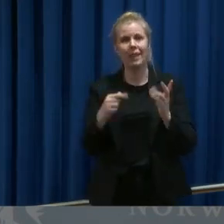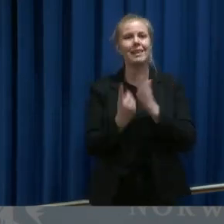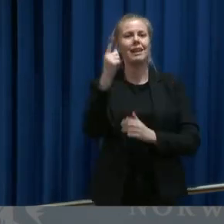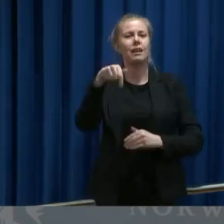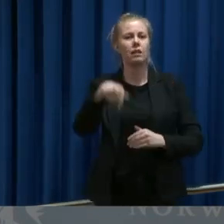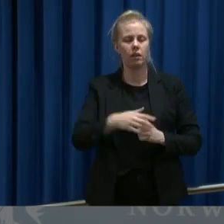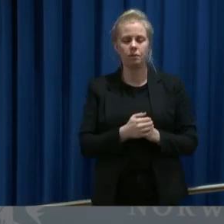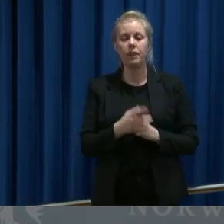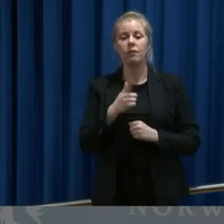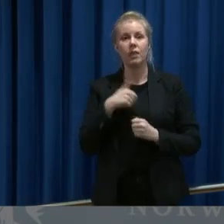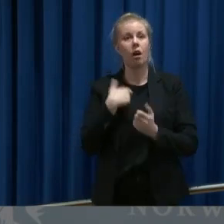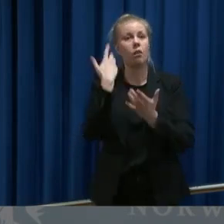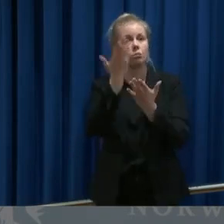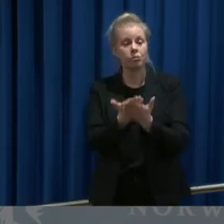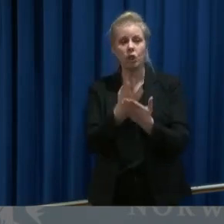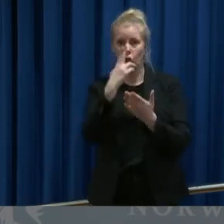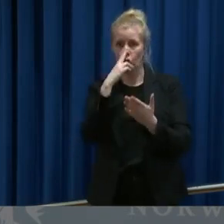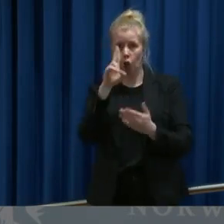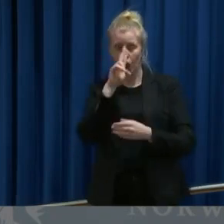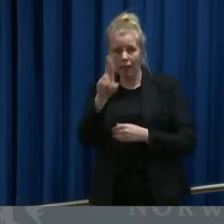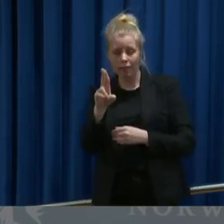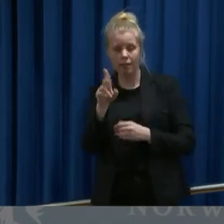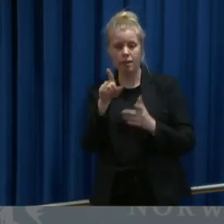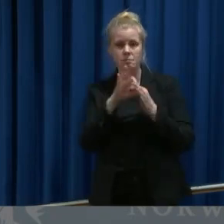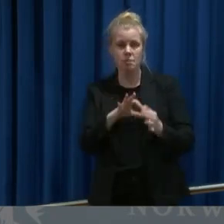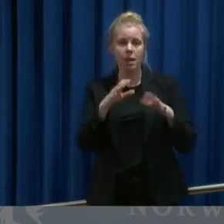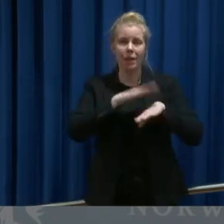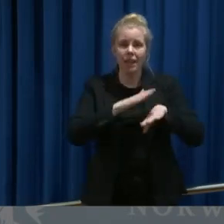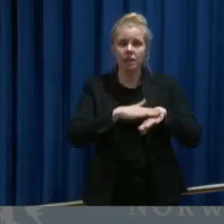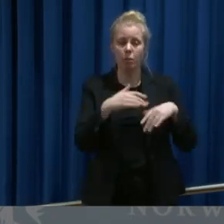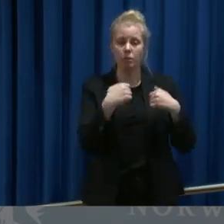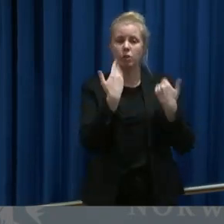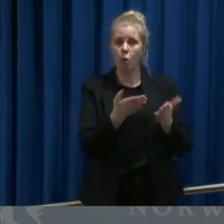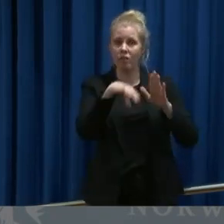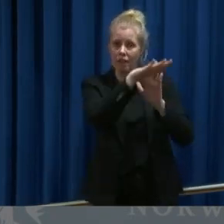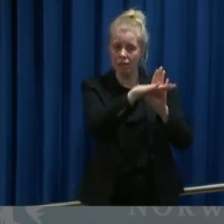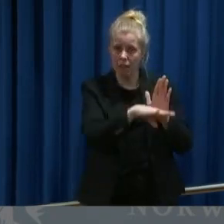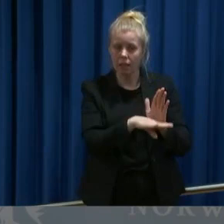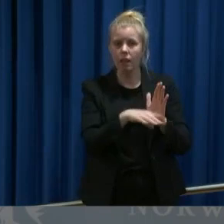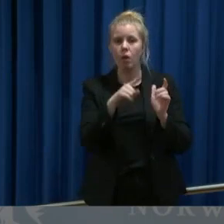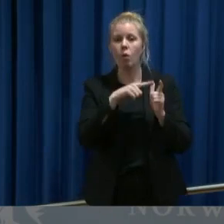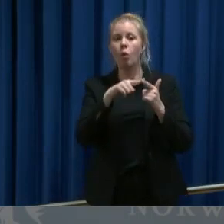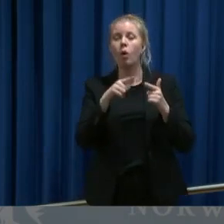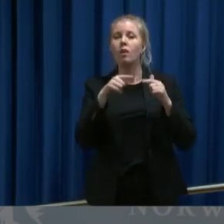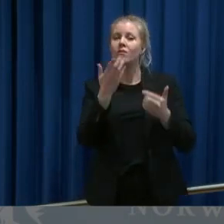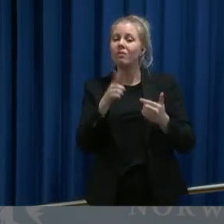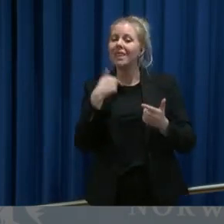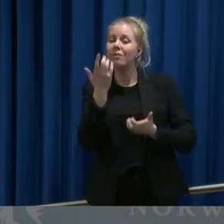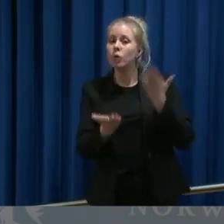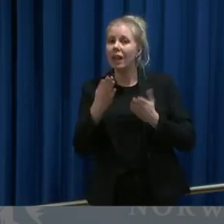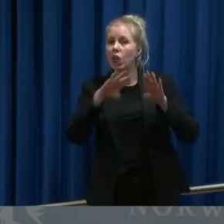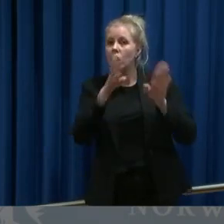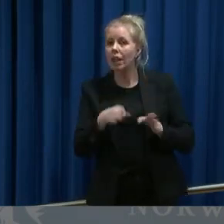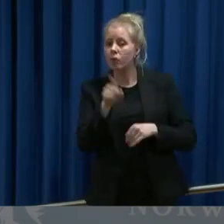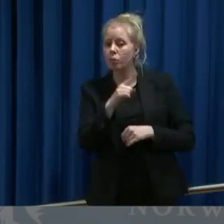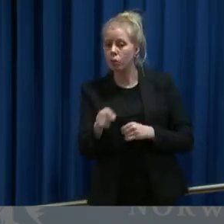Vi har presentert nyheter knyttet til både beredskapslovgivning og at vi vurderer hytteforbud og den